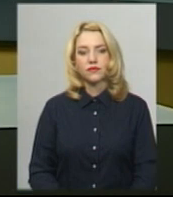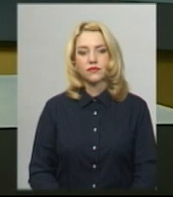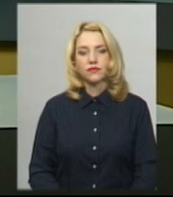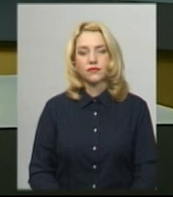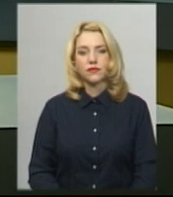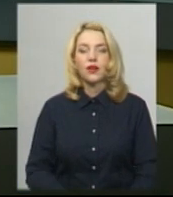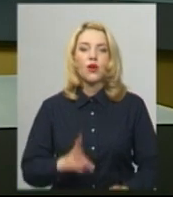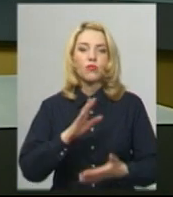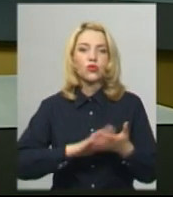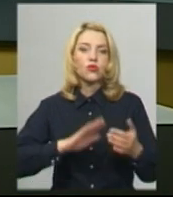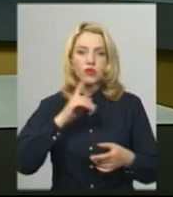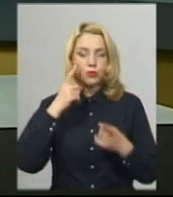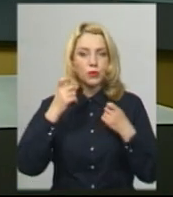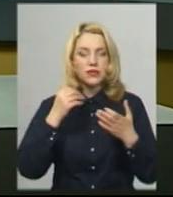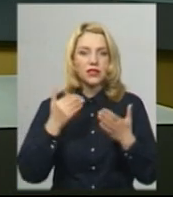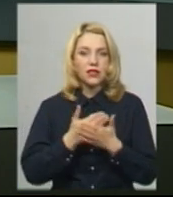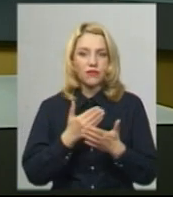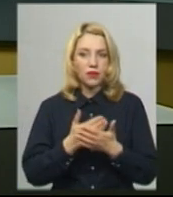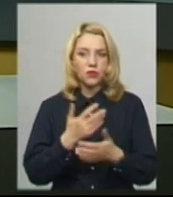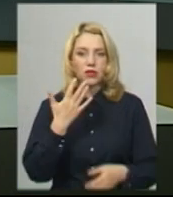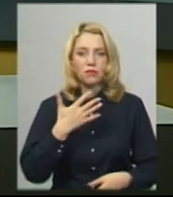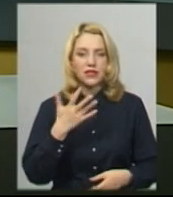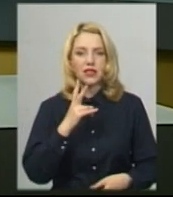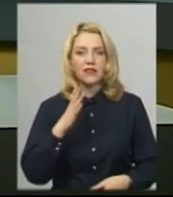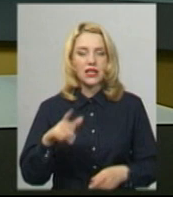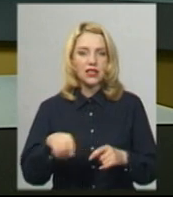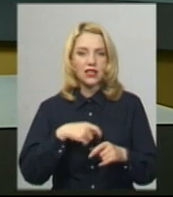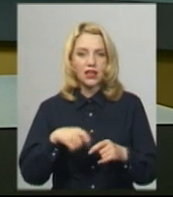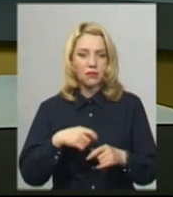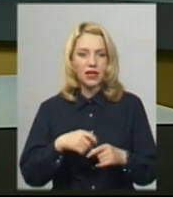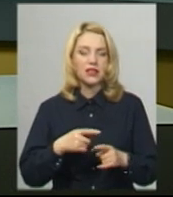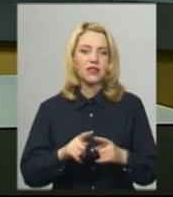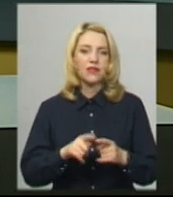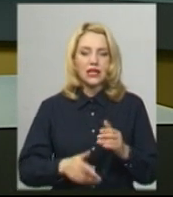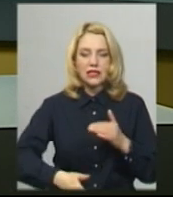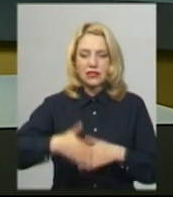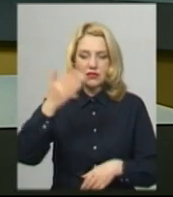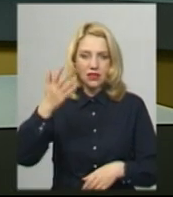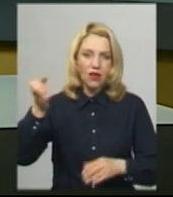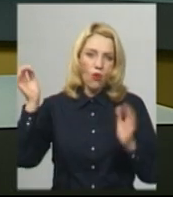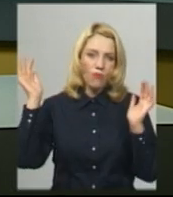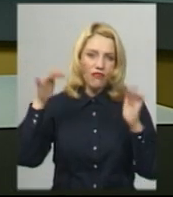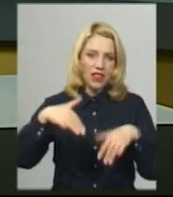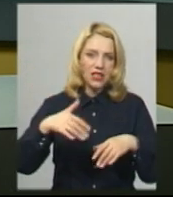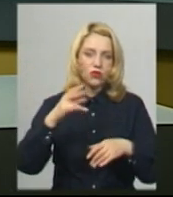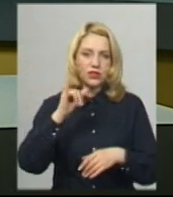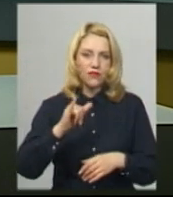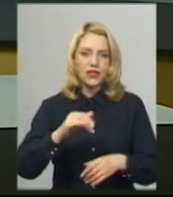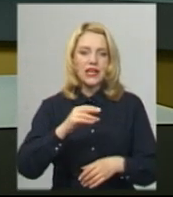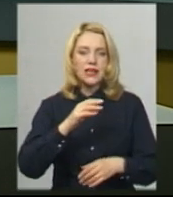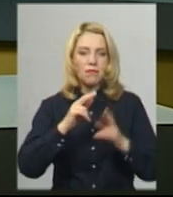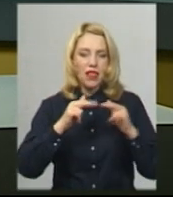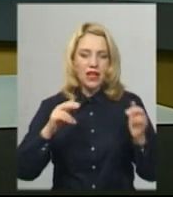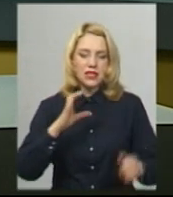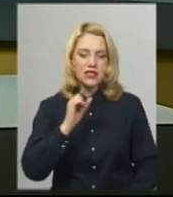Ми продовжуємо наш інформаційний випуск. 50 квадратних метрів несучої стіни обвалилося у палаці Сангушків, що в